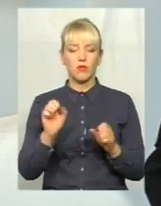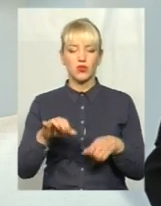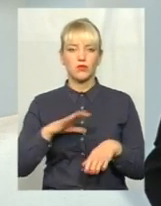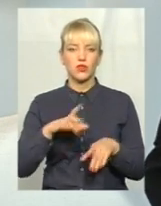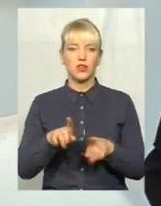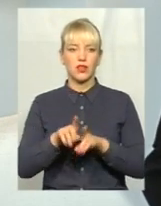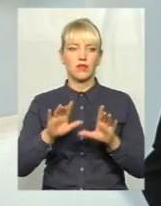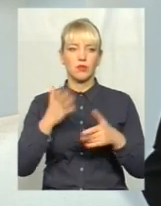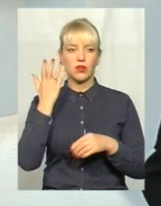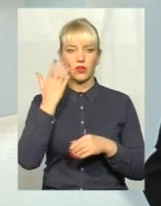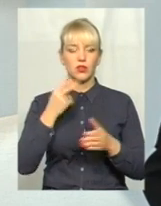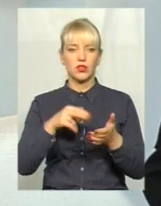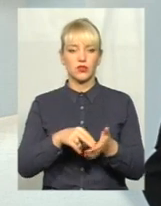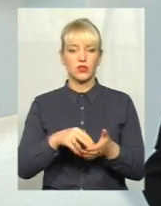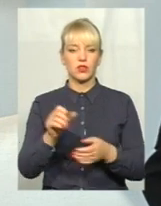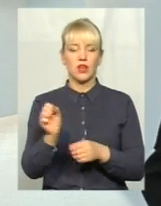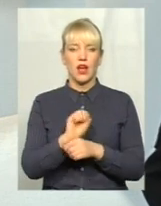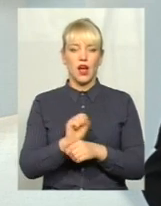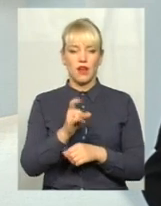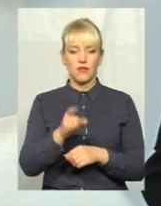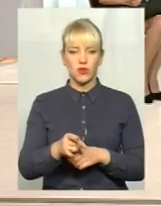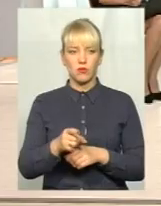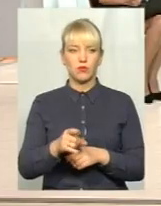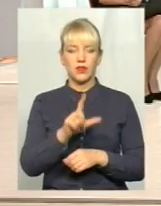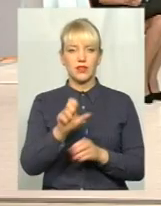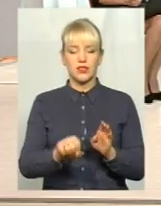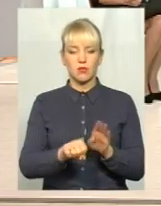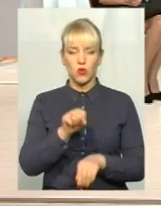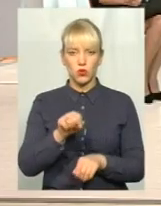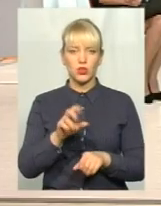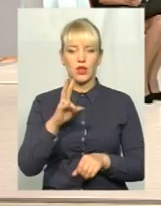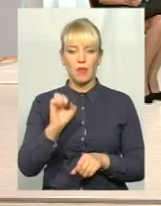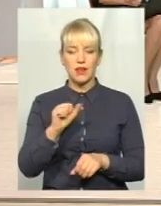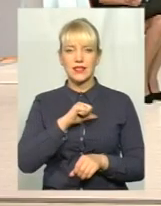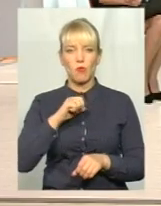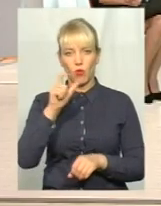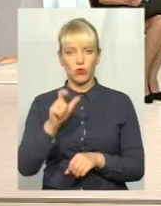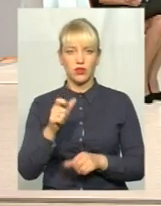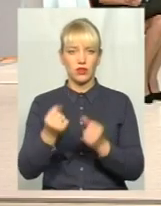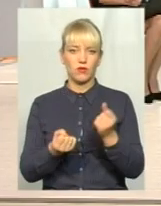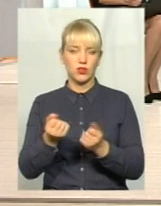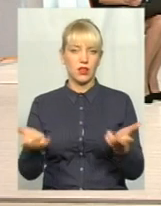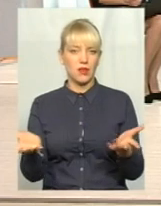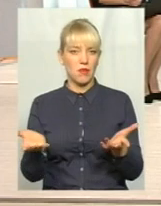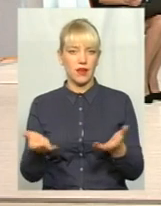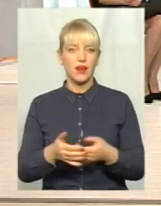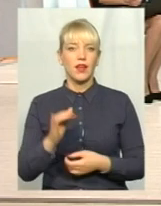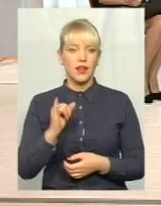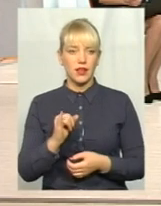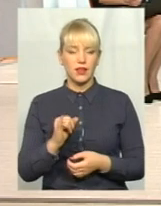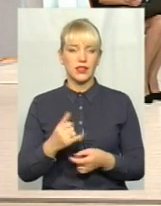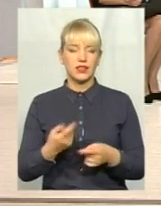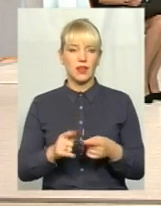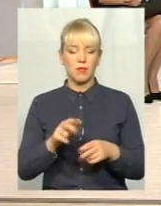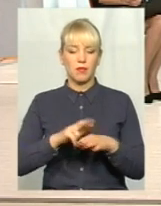стоїть автомобіль з порушенням, а самого водія на місці немає. І ці